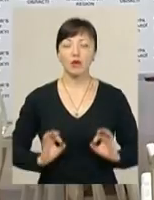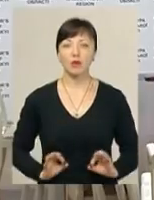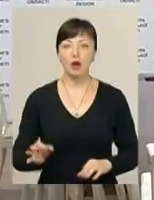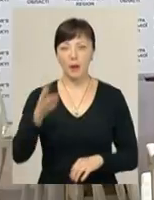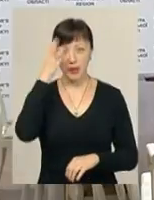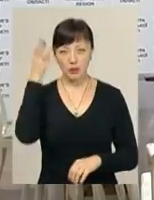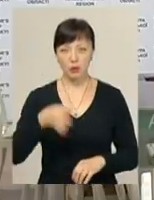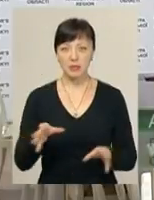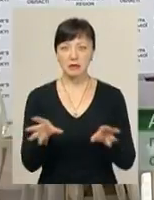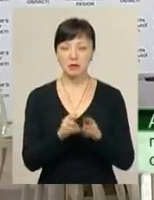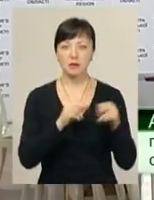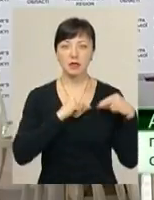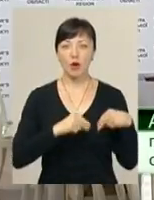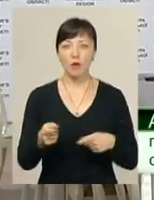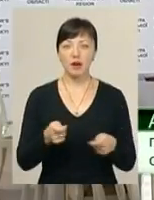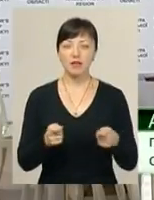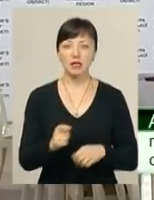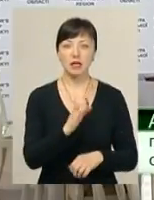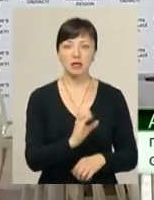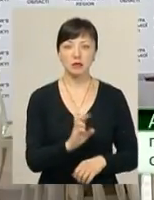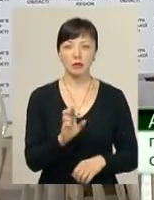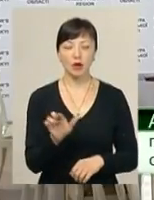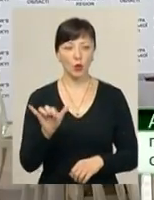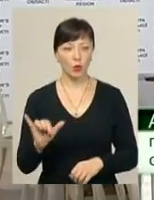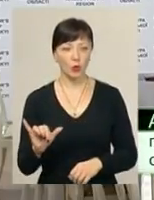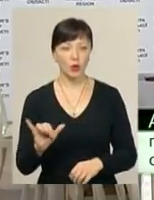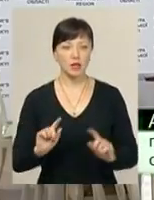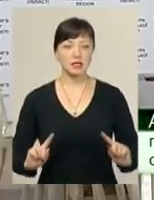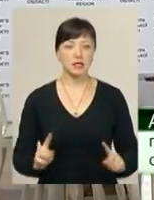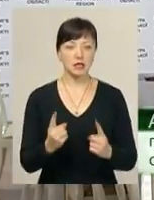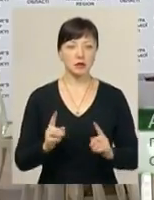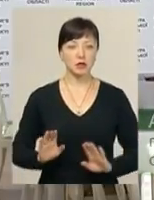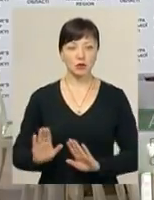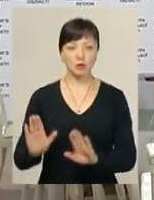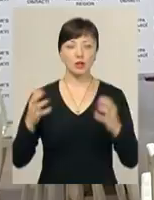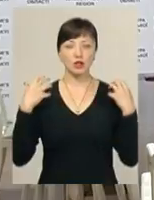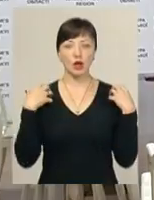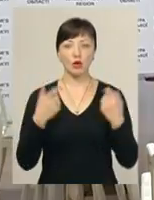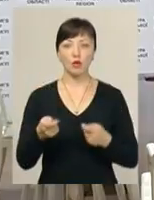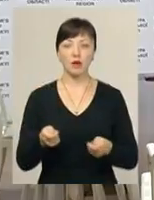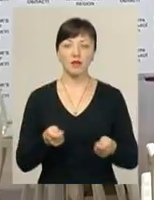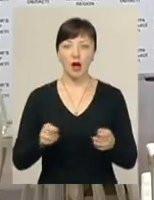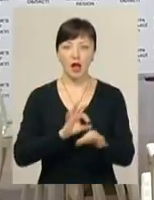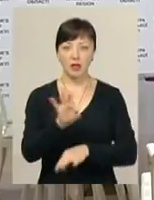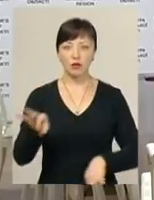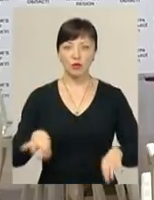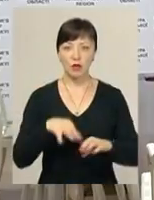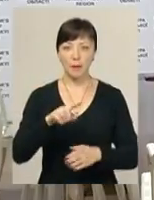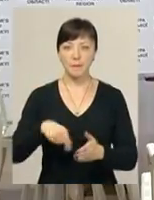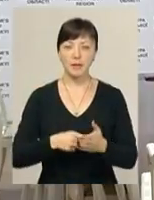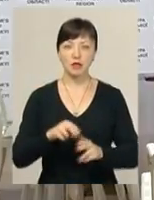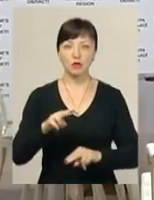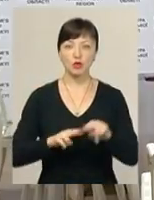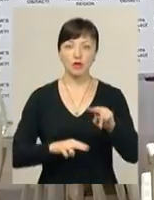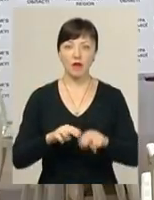області, спільно з співробітниками управління СБУ в області, затримано заступника, начальника управління архітектури та містобудування